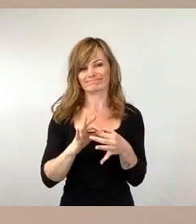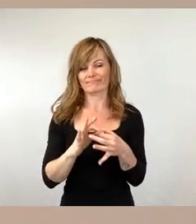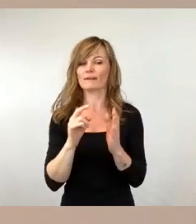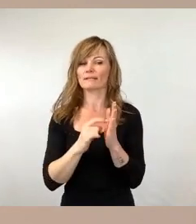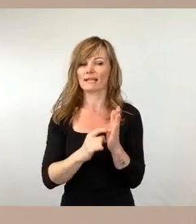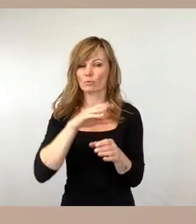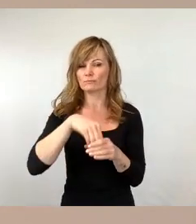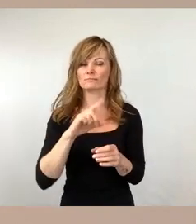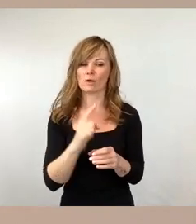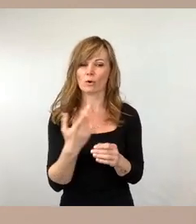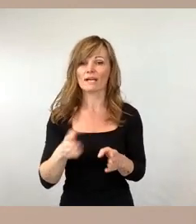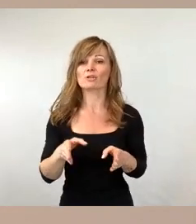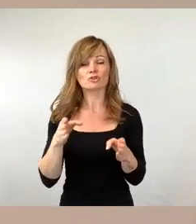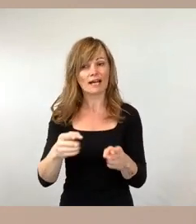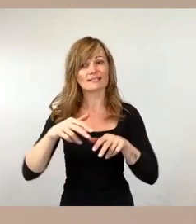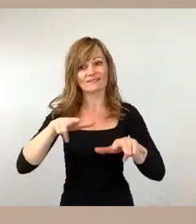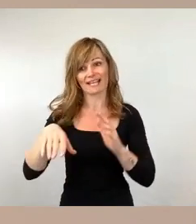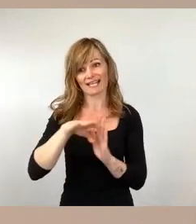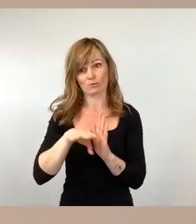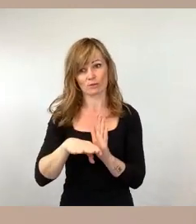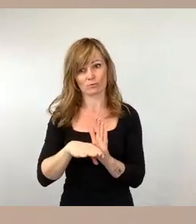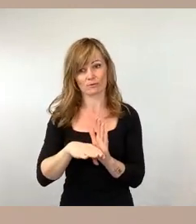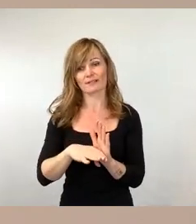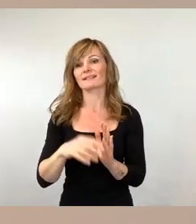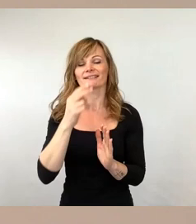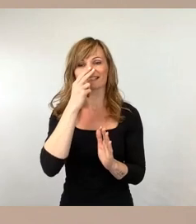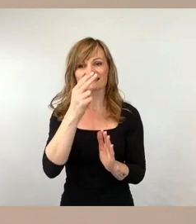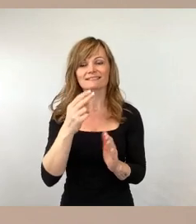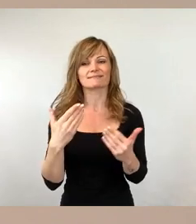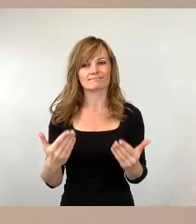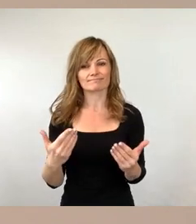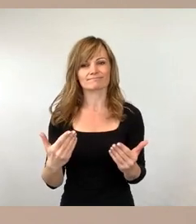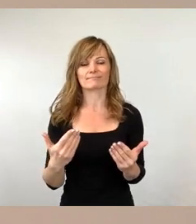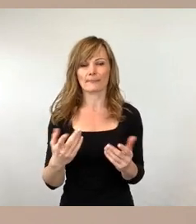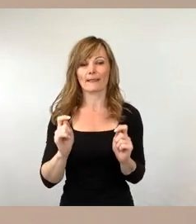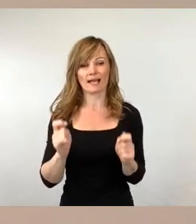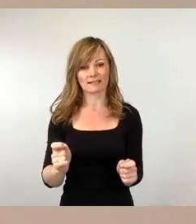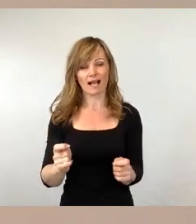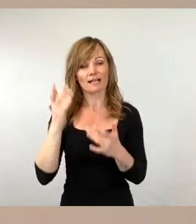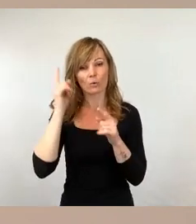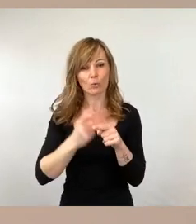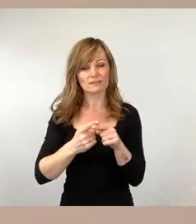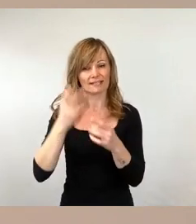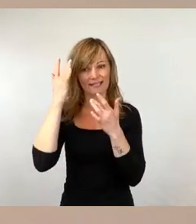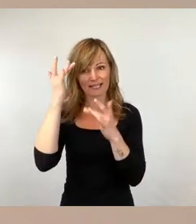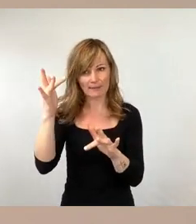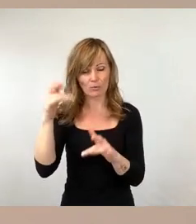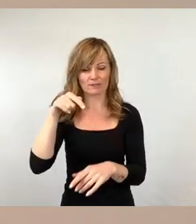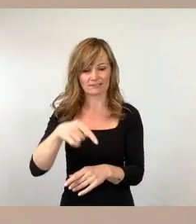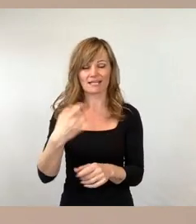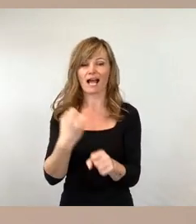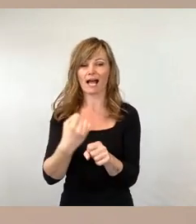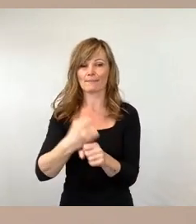Straßenverkehrsordnung, die nämlich vorsieht, dass eine Beantragung und Genehmigung der Arbeitsstelle im öffentlichen